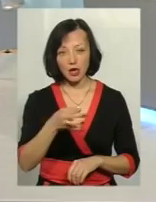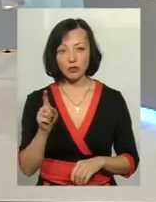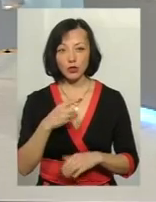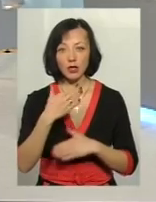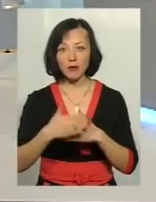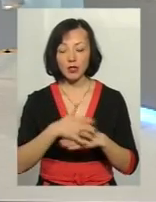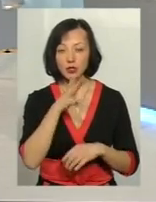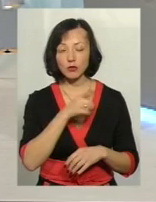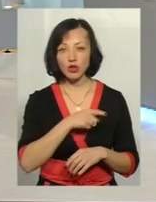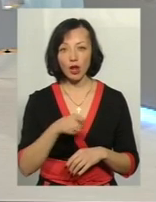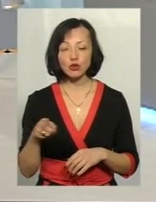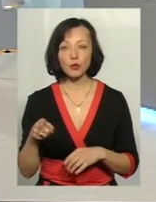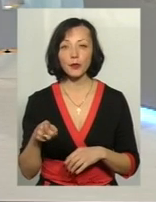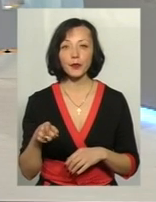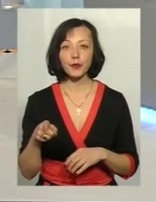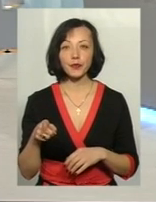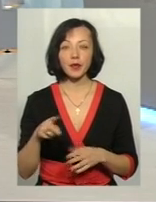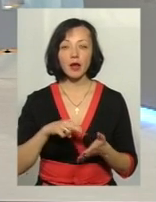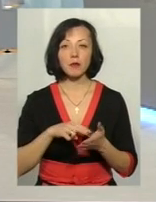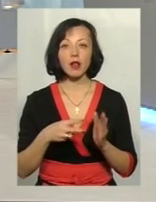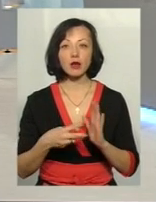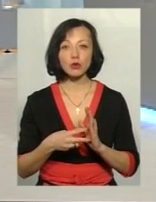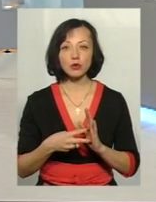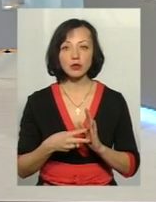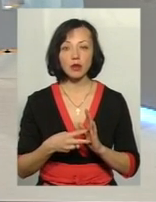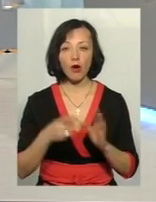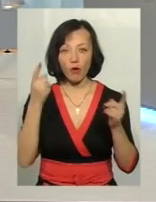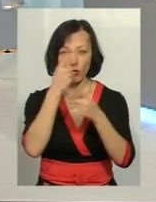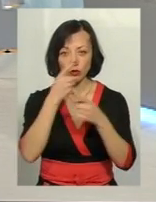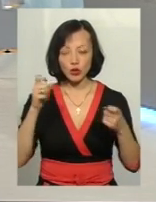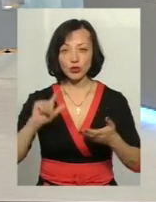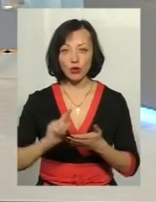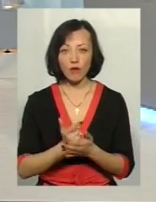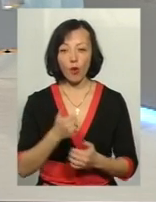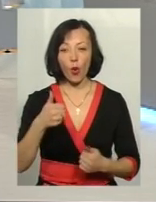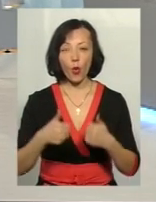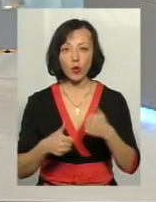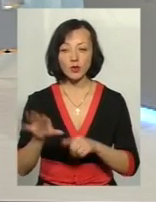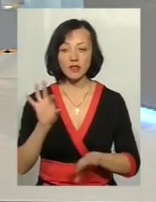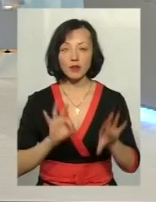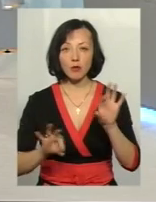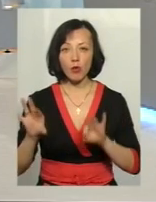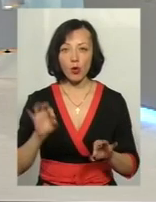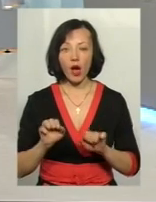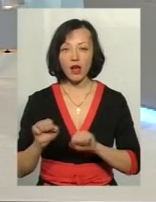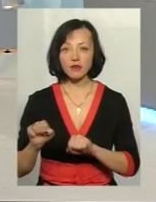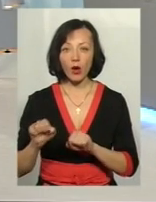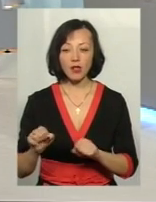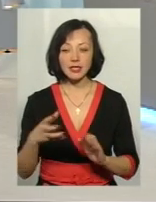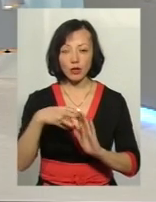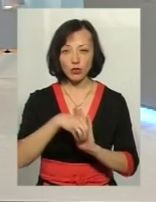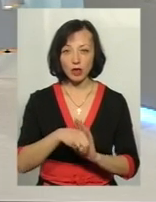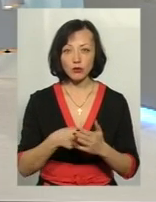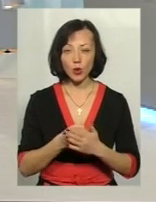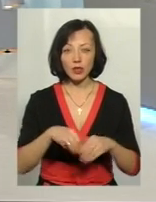найближчим часом планується оголошення чергового конкурсу з відбору адвокатів, які залучатимуться до